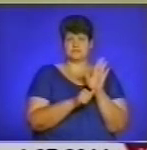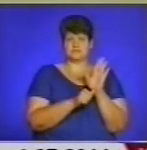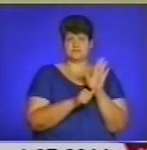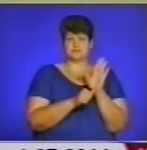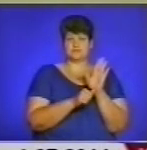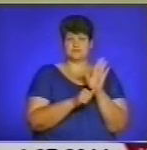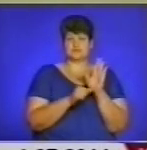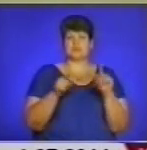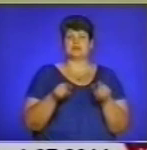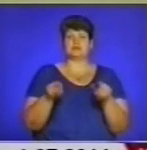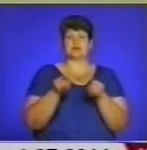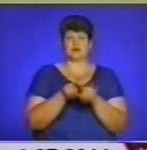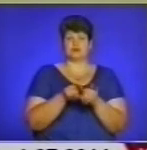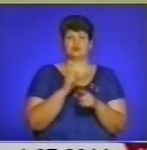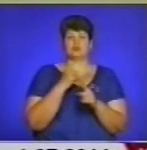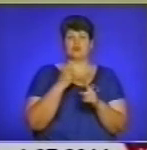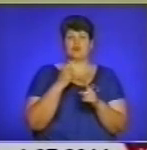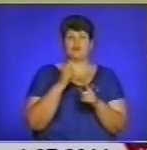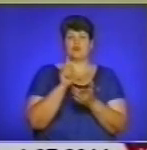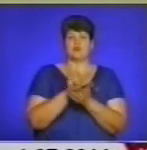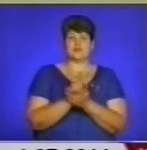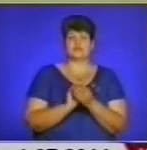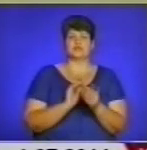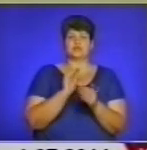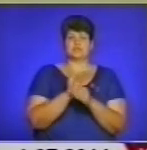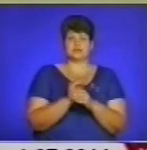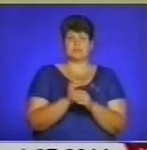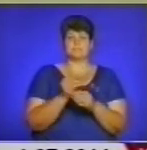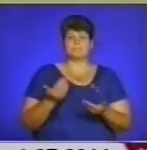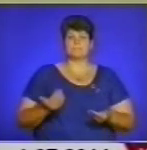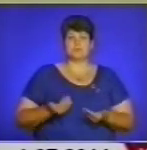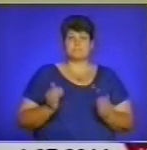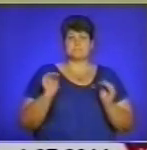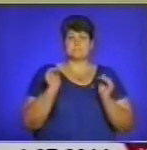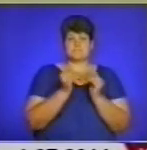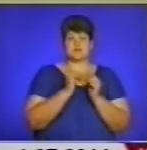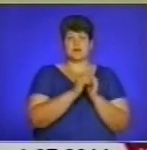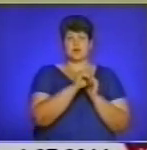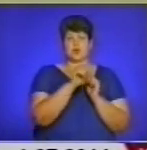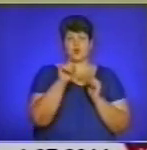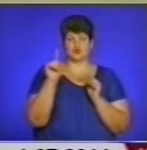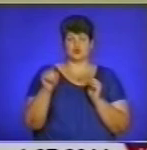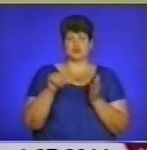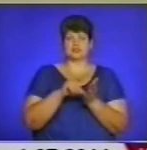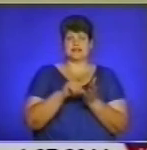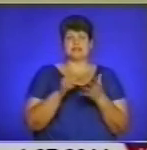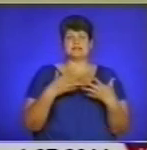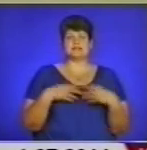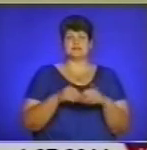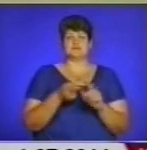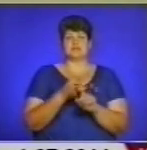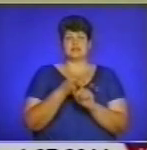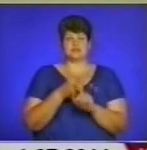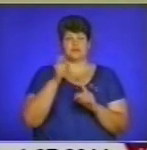також повинна додати прожитковий мінімум на кожного члена сім'ї в залежності від